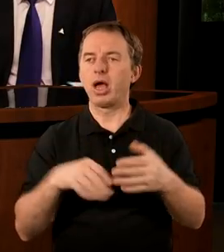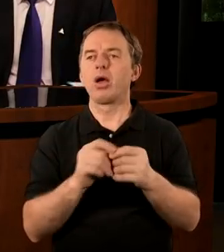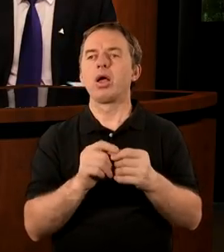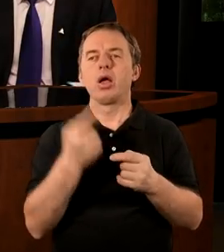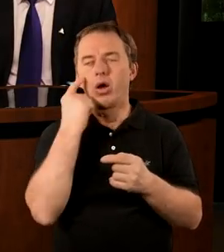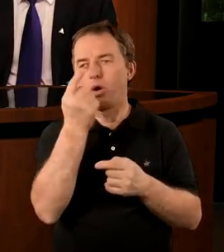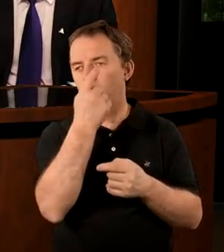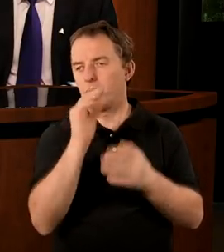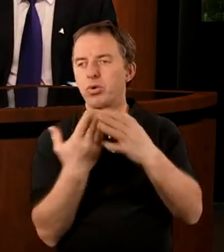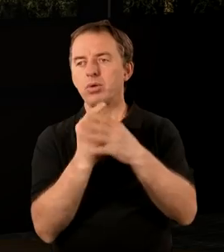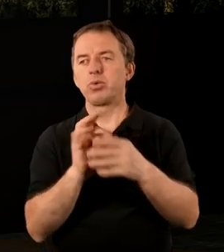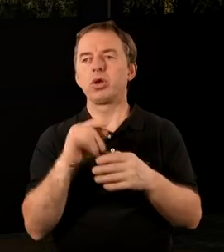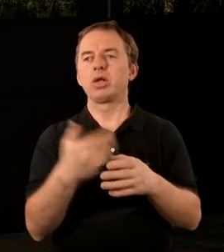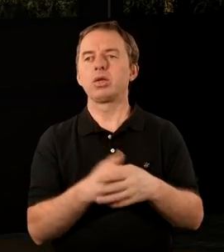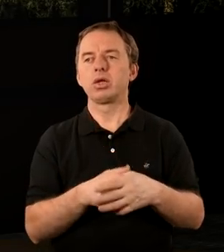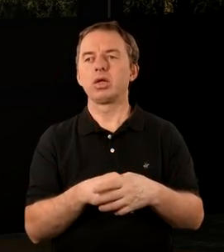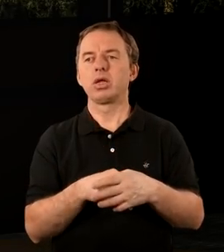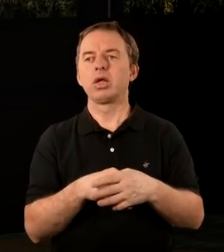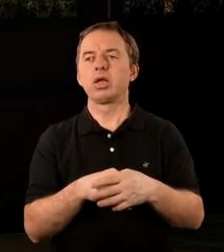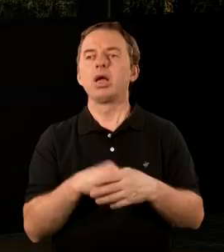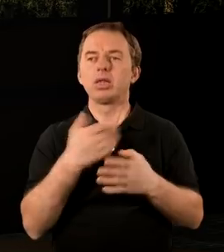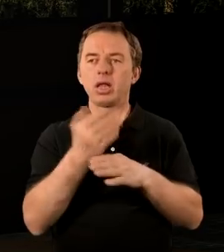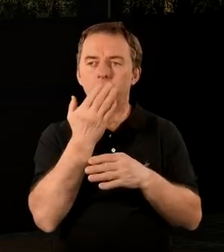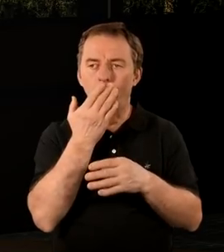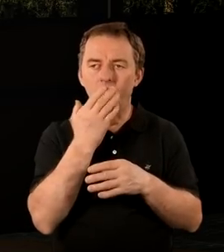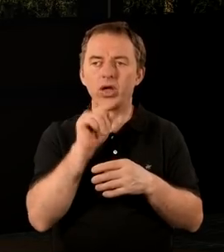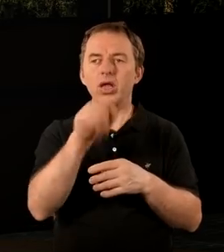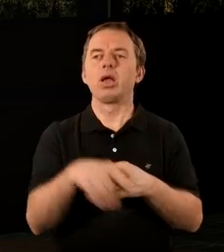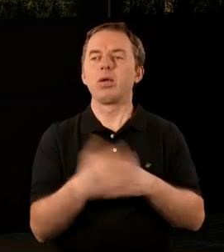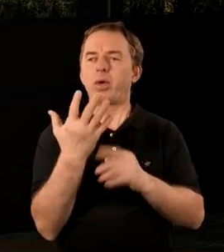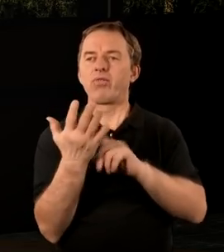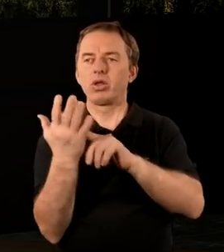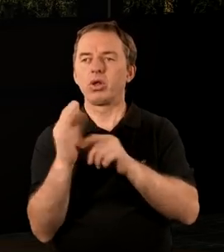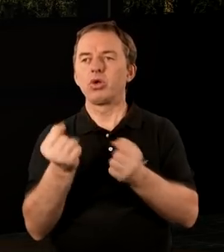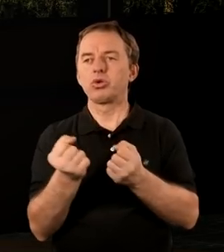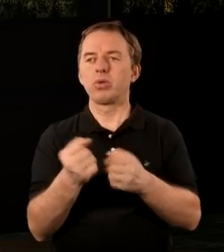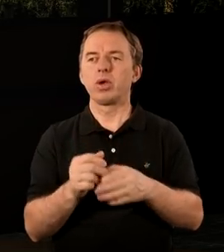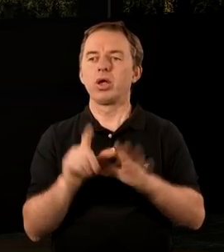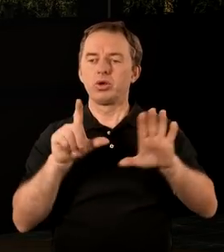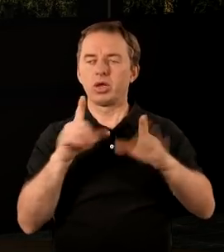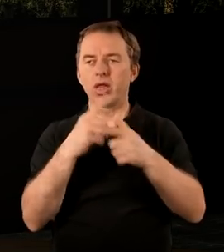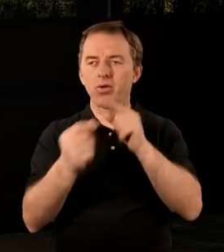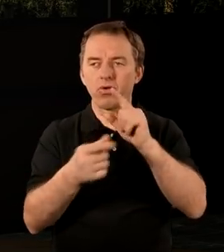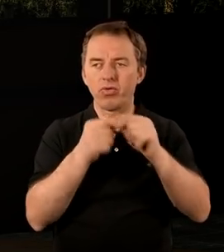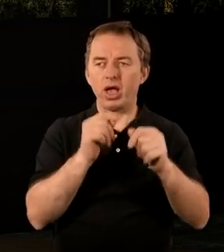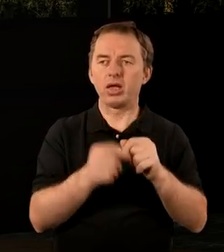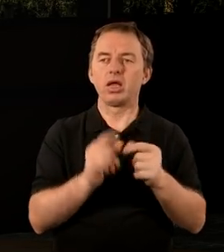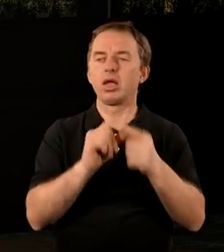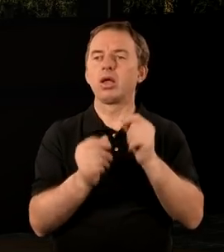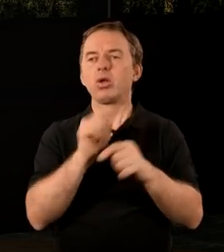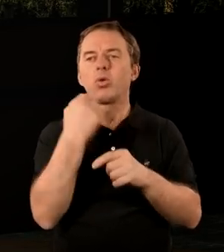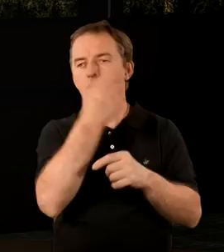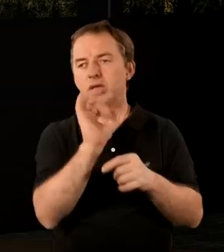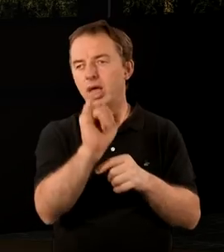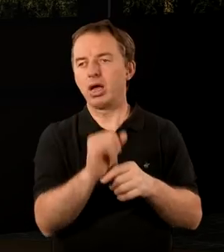jak wełna oczy, jak płomień ognisty. Dalej jest mowa o tym, że w prawej dłoni swej trzymał siedem gwiazd, a z